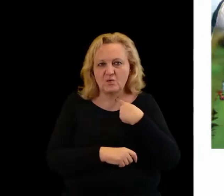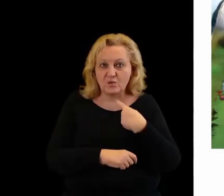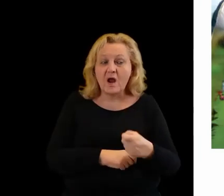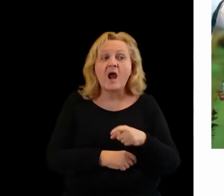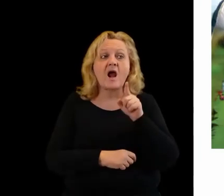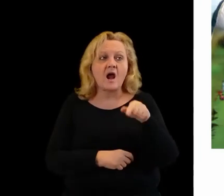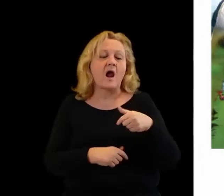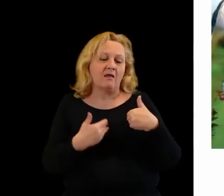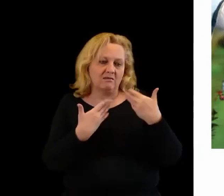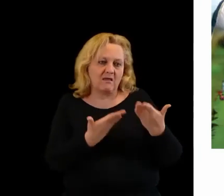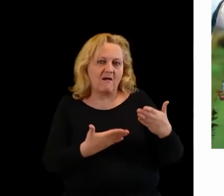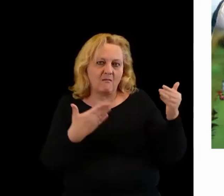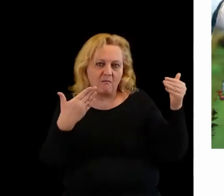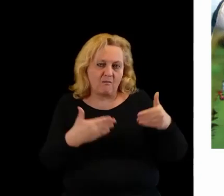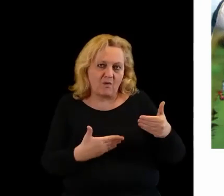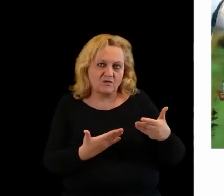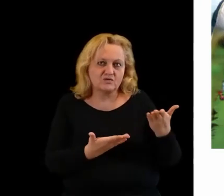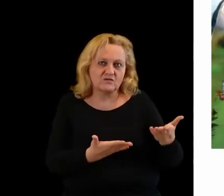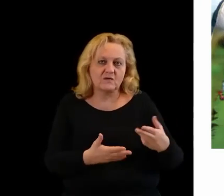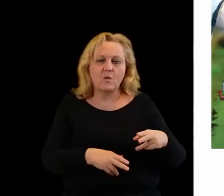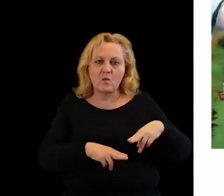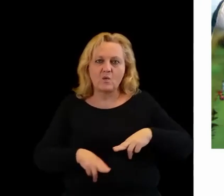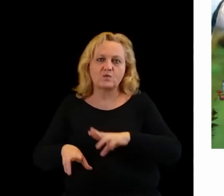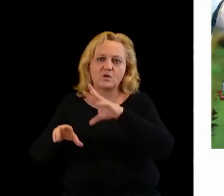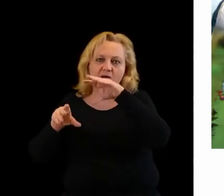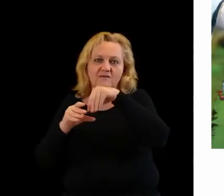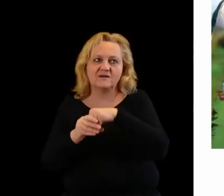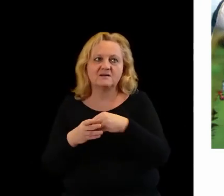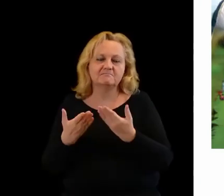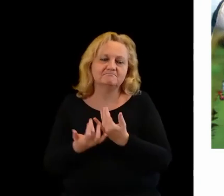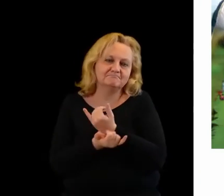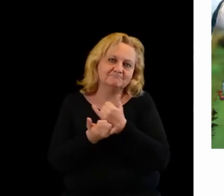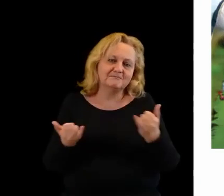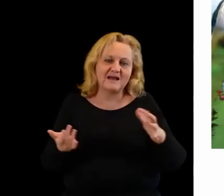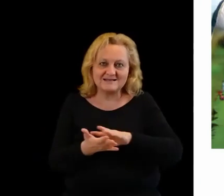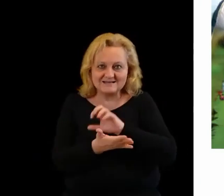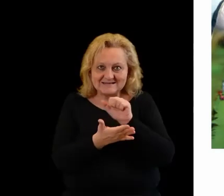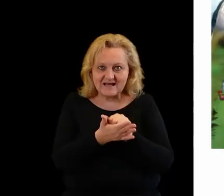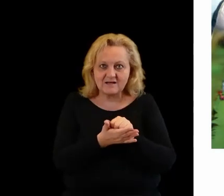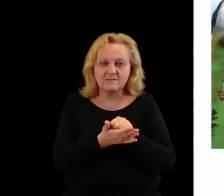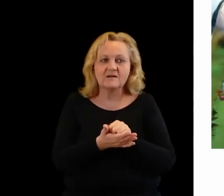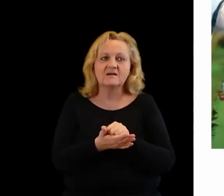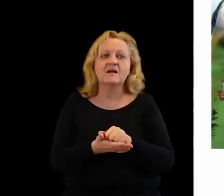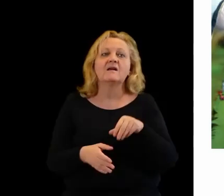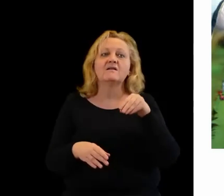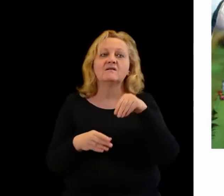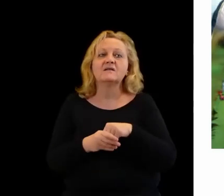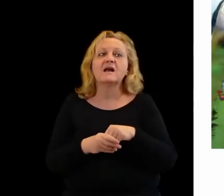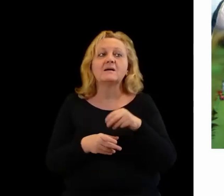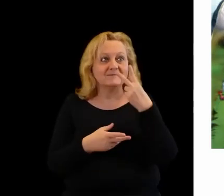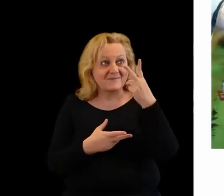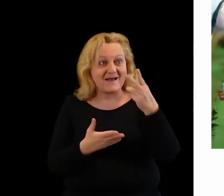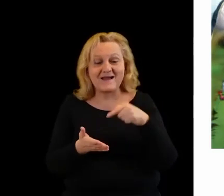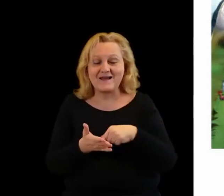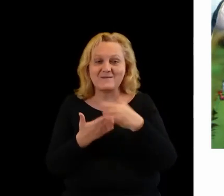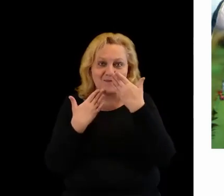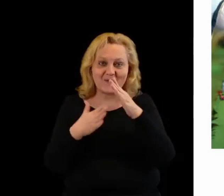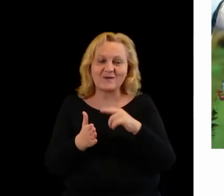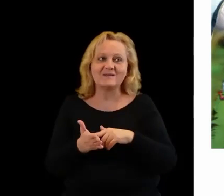miały możliwość uczestniczenia w różnego rodzaju zajęciach, między innymi zajęciach, tak jak tu widzimy.